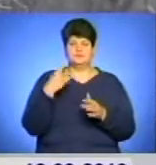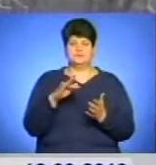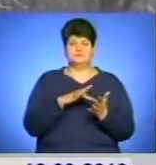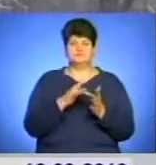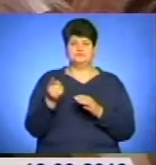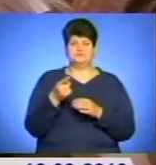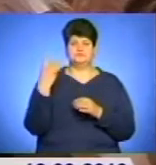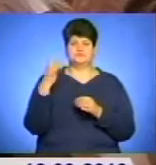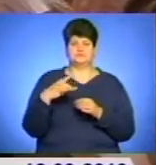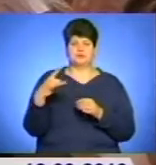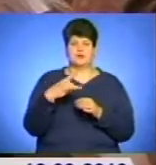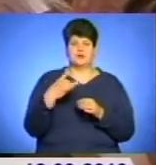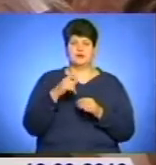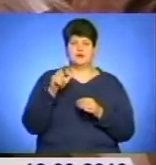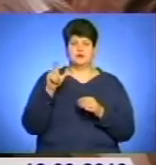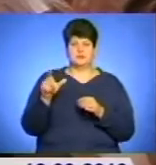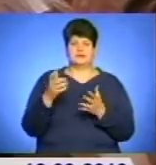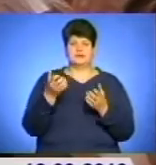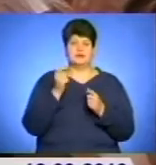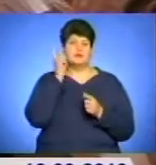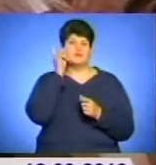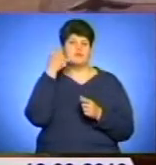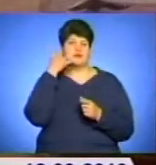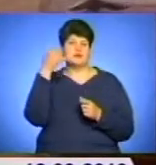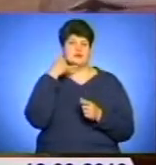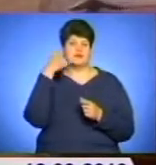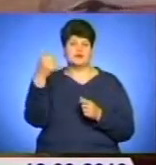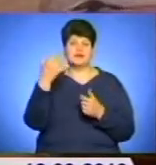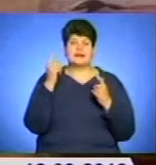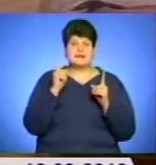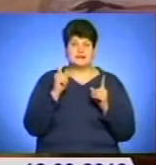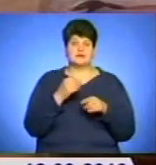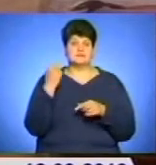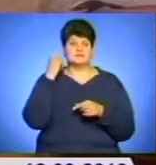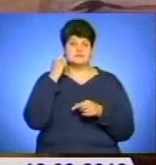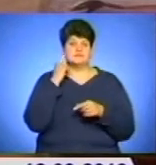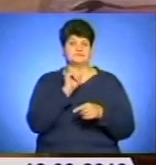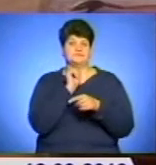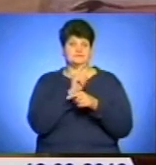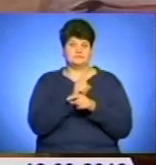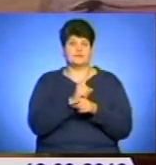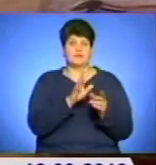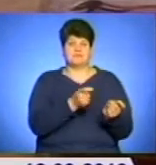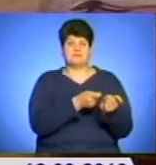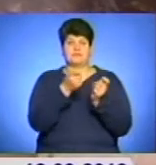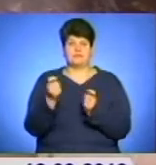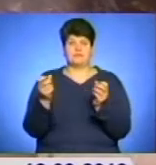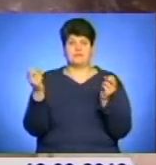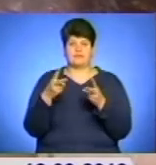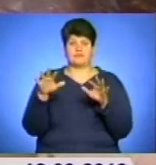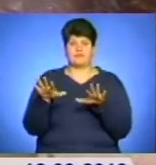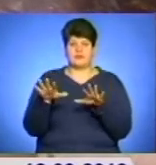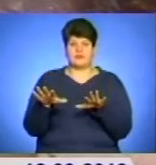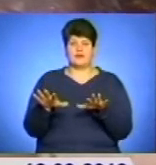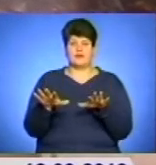Тернопільський район. З клієнтами тримали мобільний зв'язок. І щойно поступало замовлення, товар доставляли у домовлене місце. Словом,